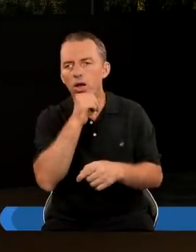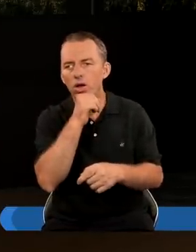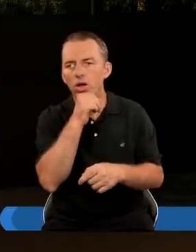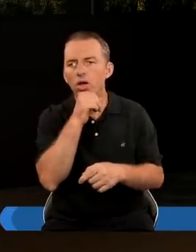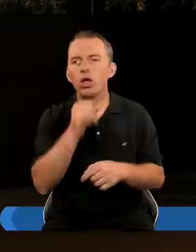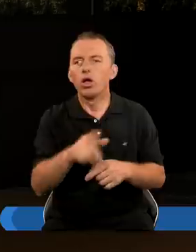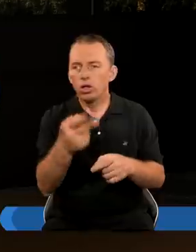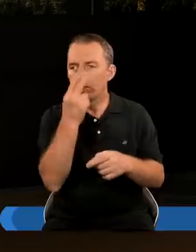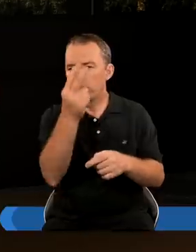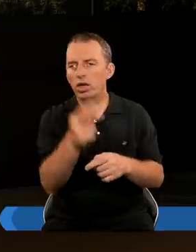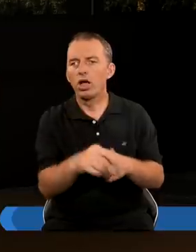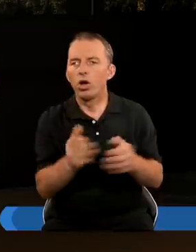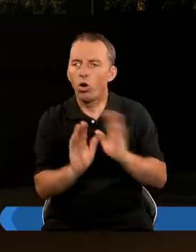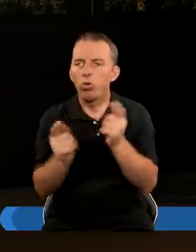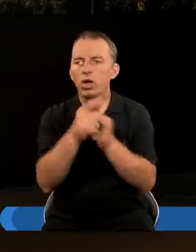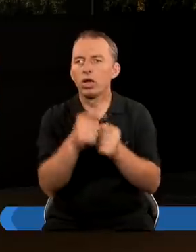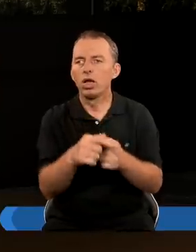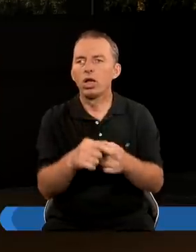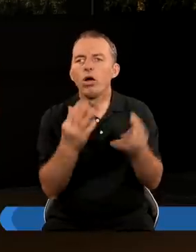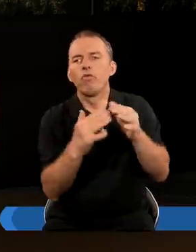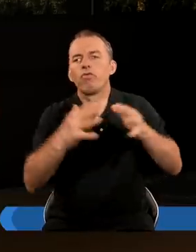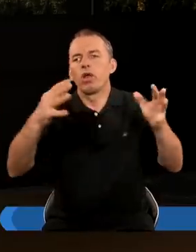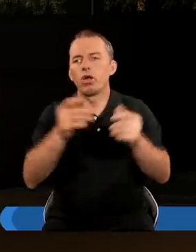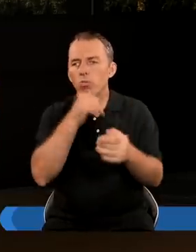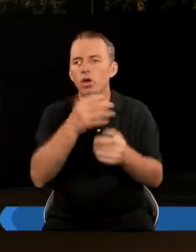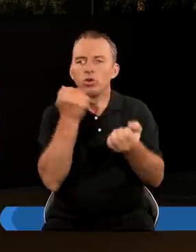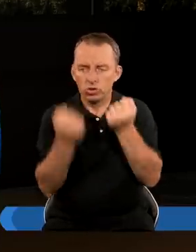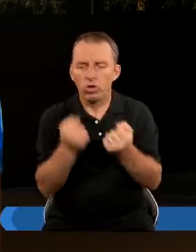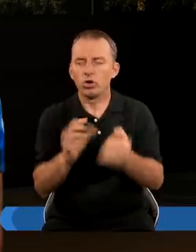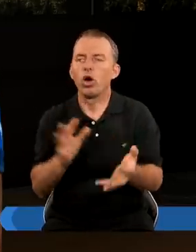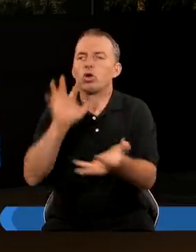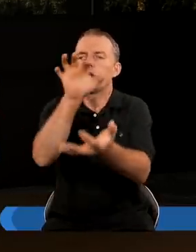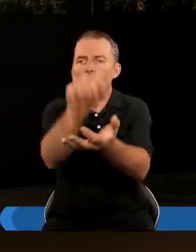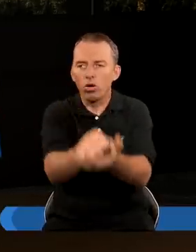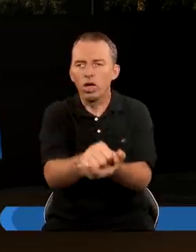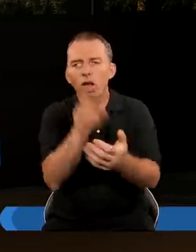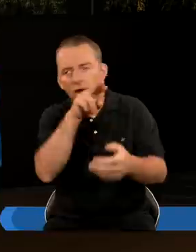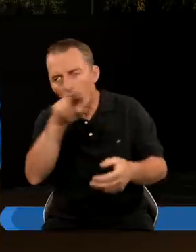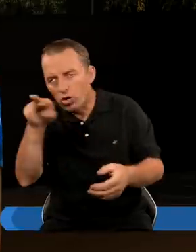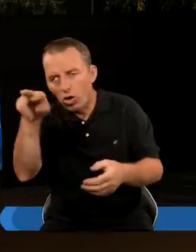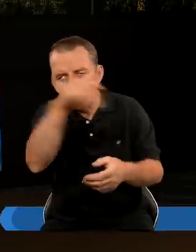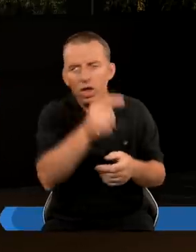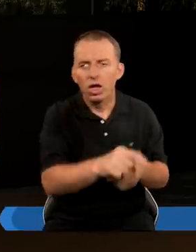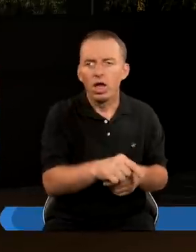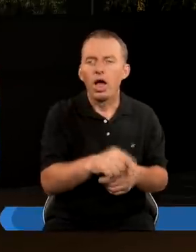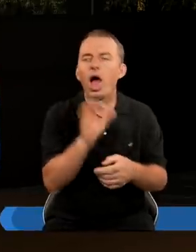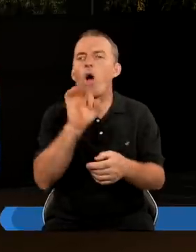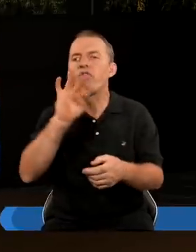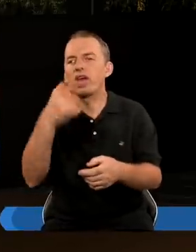nad mury Babilonu I tak Jego zwiadowcy Obeśli te mury I zobaczyli No wielkie mury Ciężko będzie je zdobyć I tak się rozglądali I